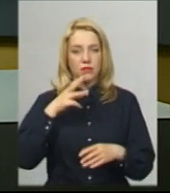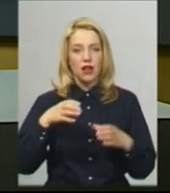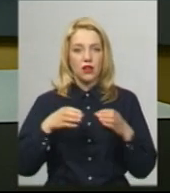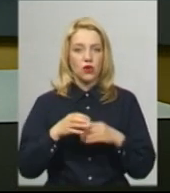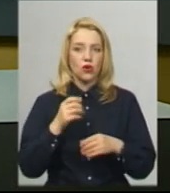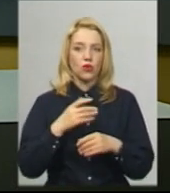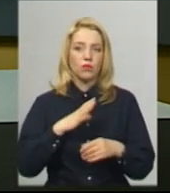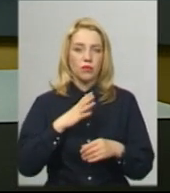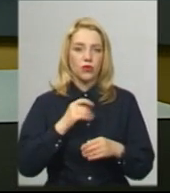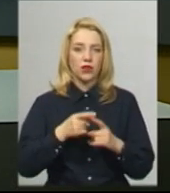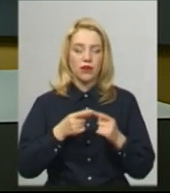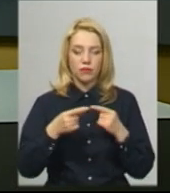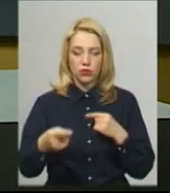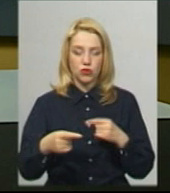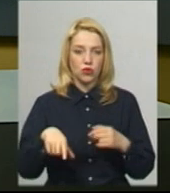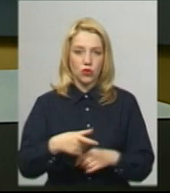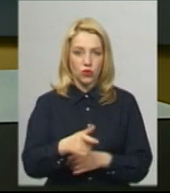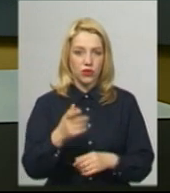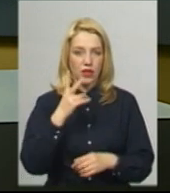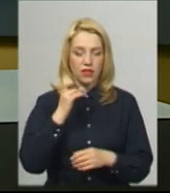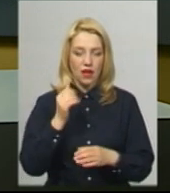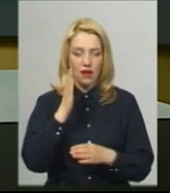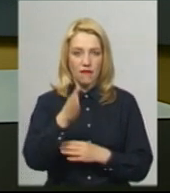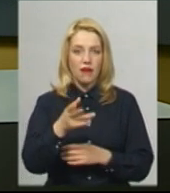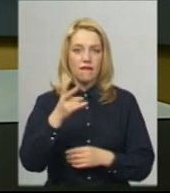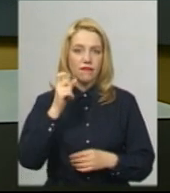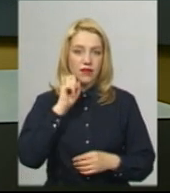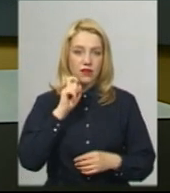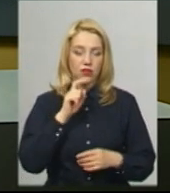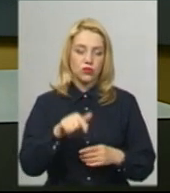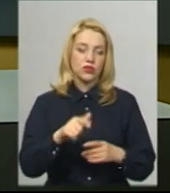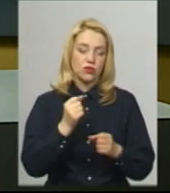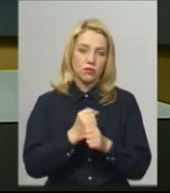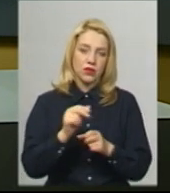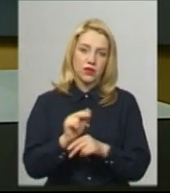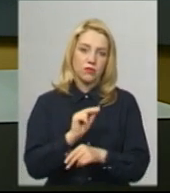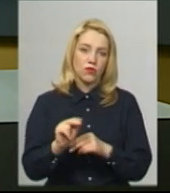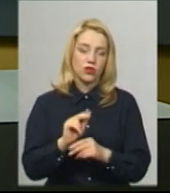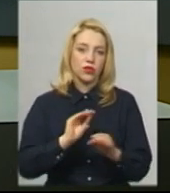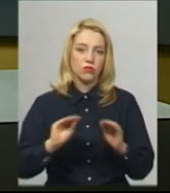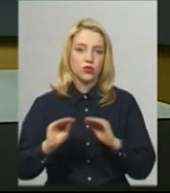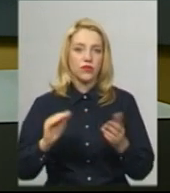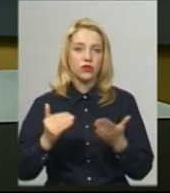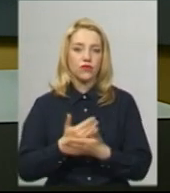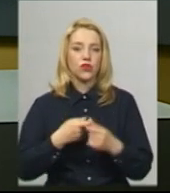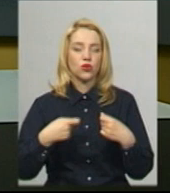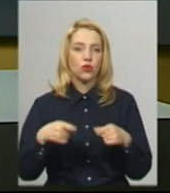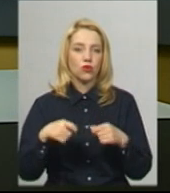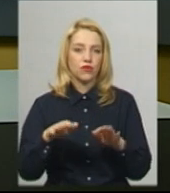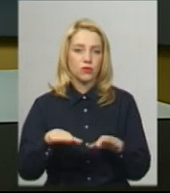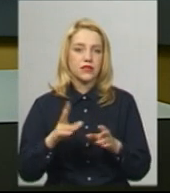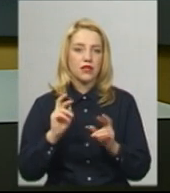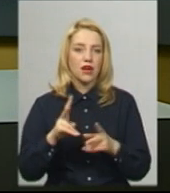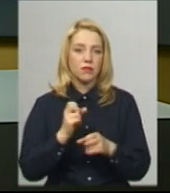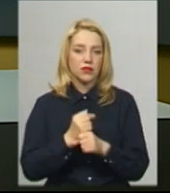знаходиться вздовж дороги на Вінницю. За час карантину тут зробили ремонт та облаштували нові торгові місця. Як працює ринок в умовах